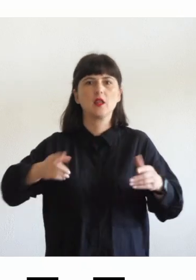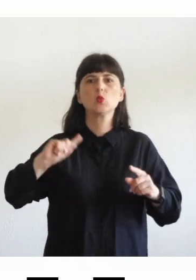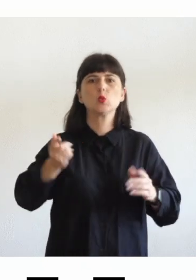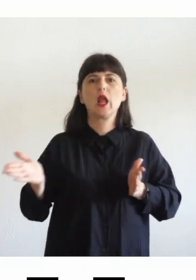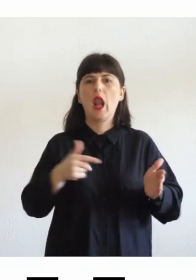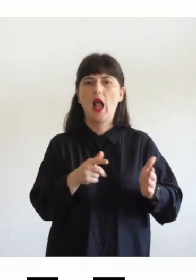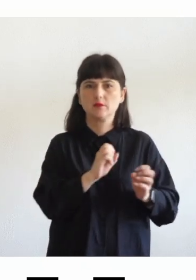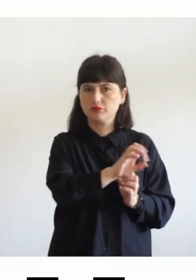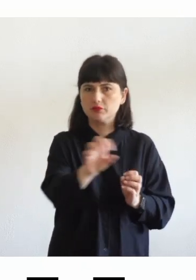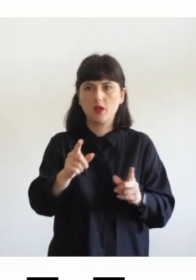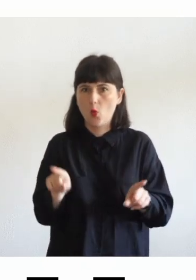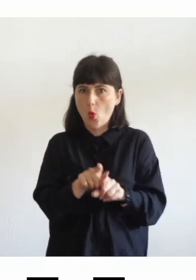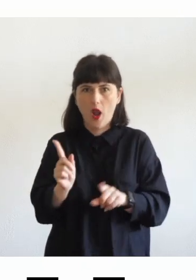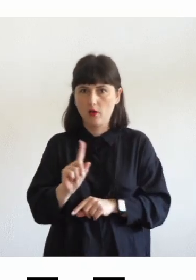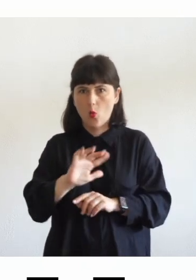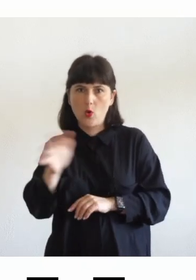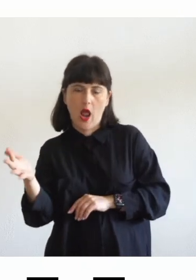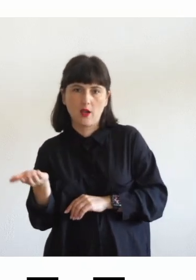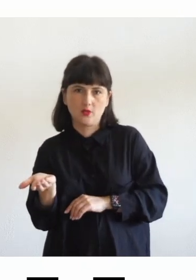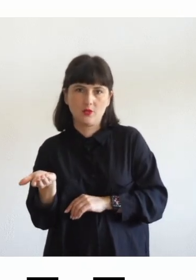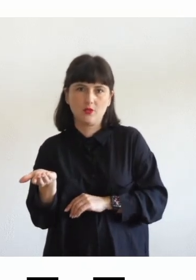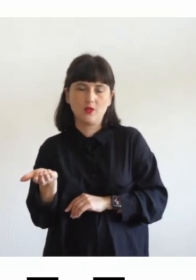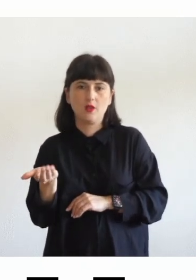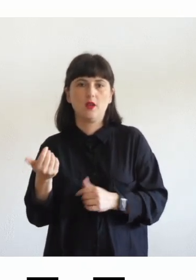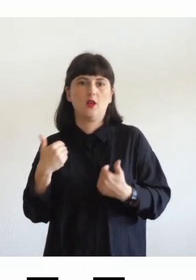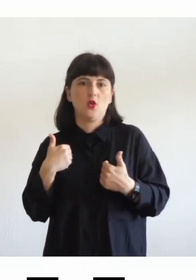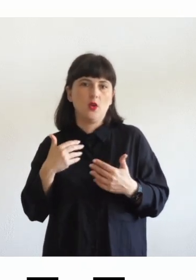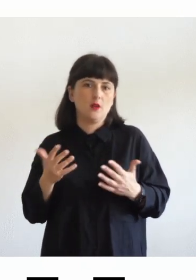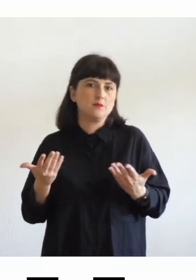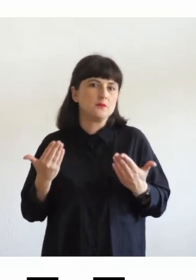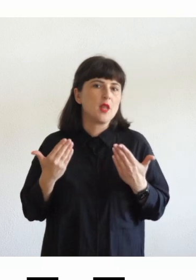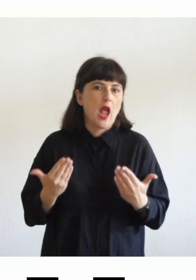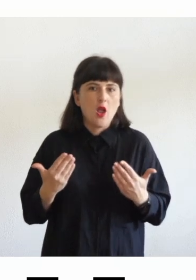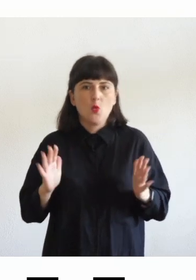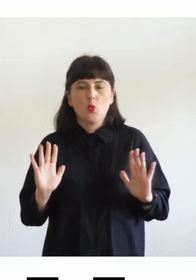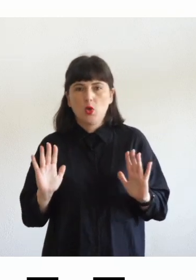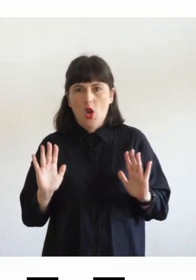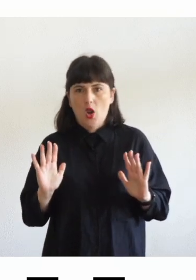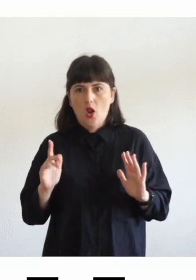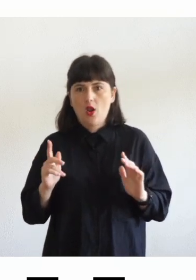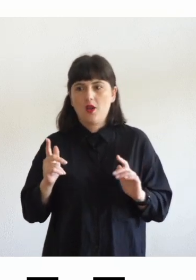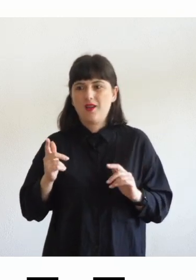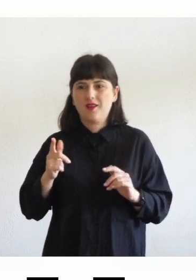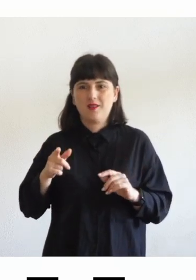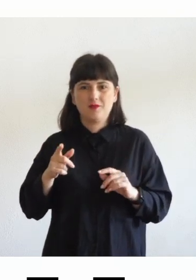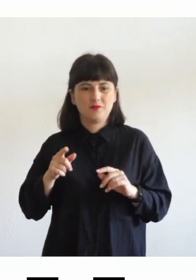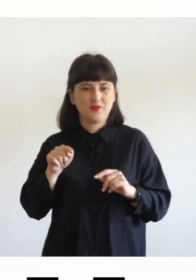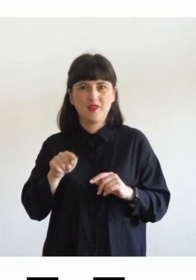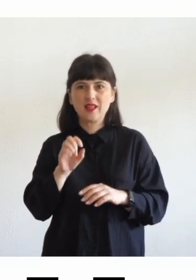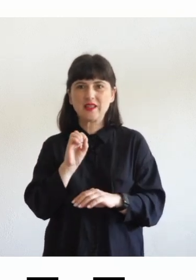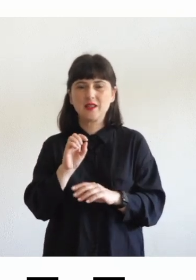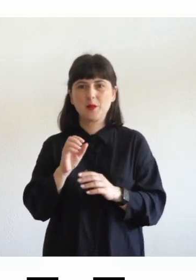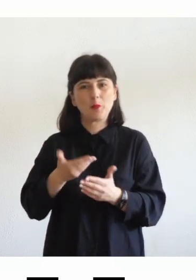io voglio augurarmi di essere in un mondo dove la didattica che viene proposta possa